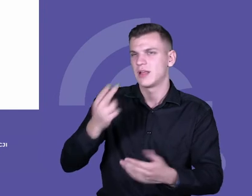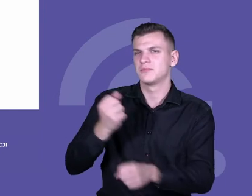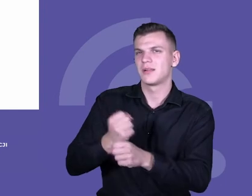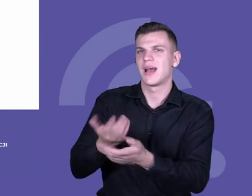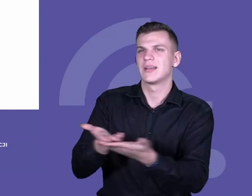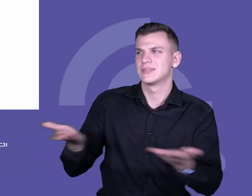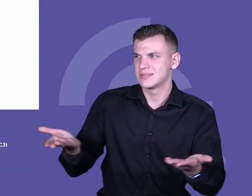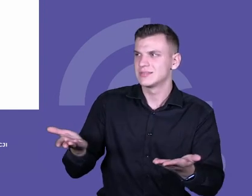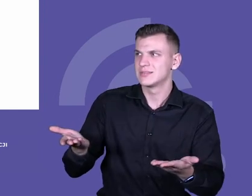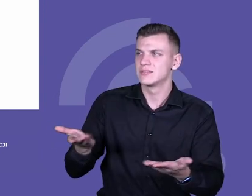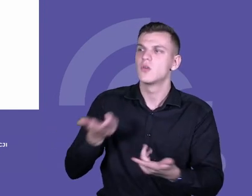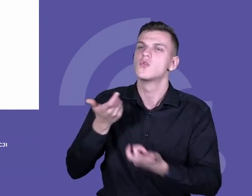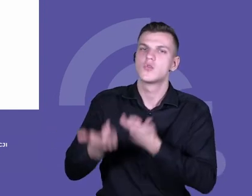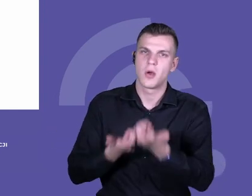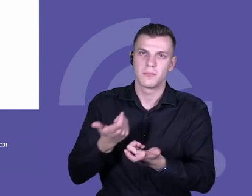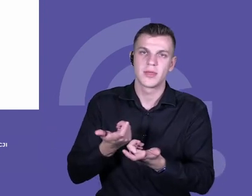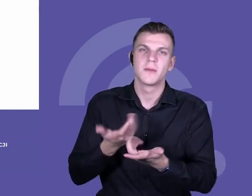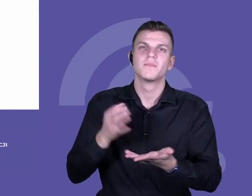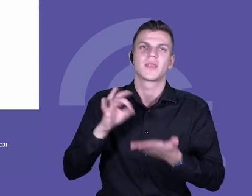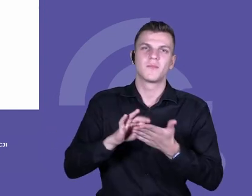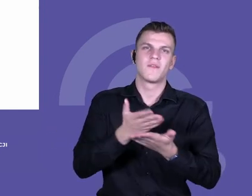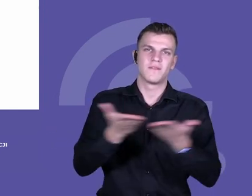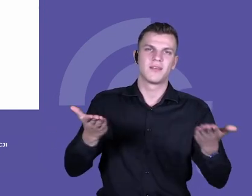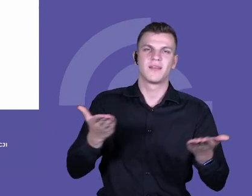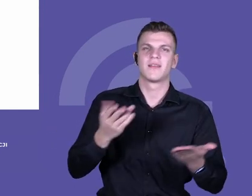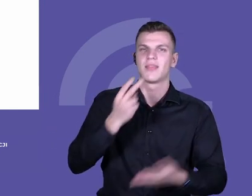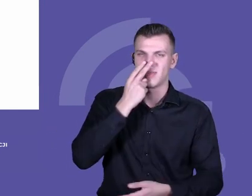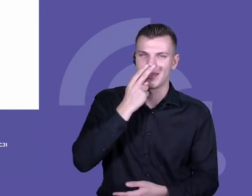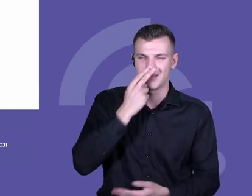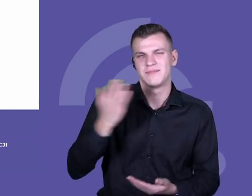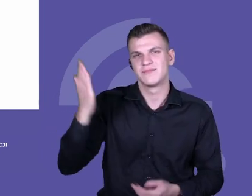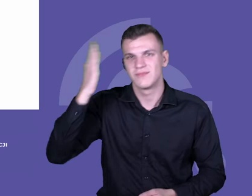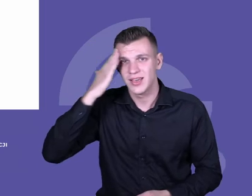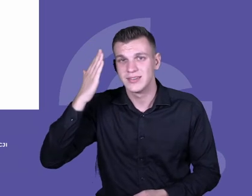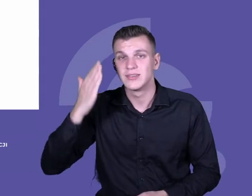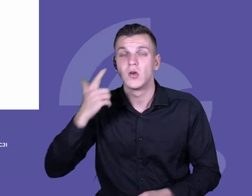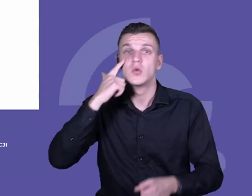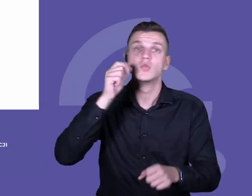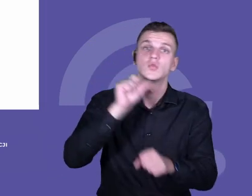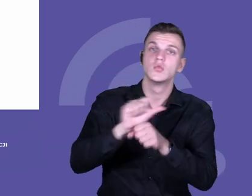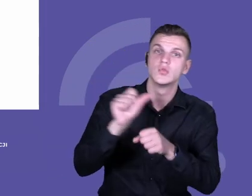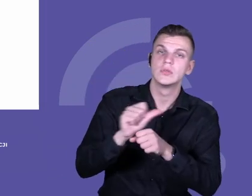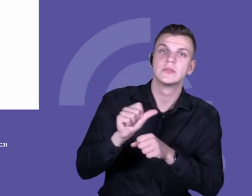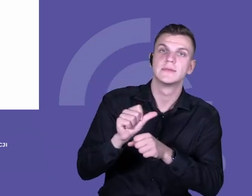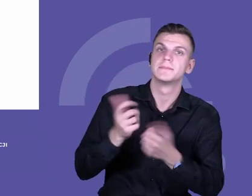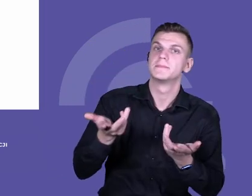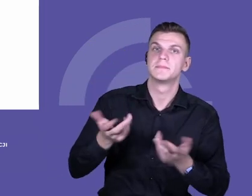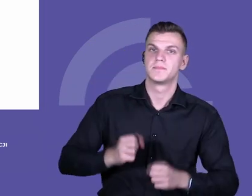wiecie z Państwa własnych doświadczeń, często nie widzimy, że